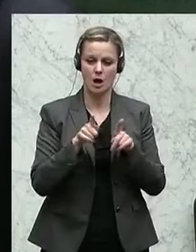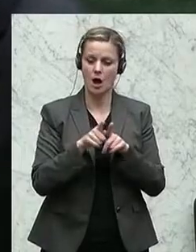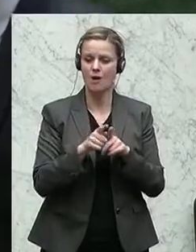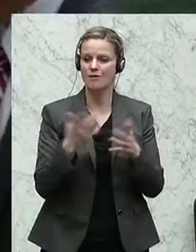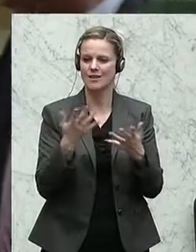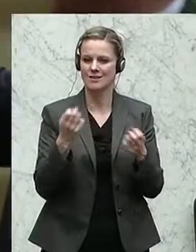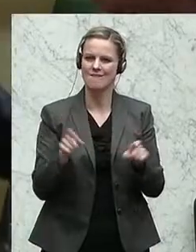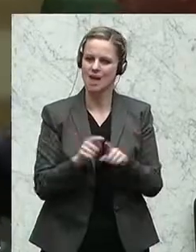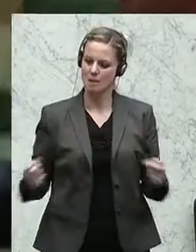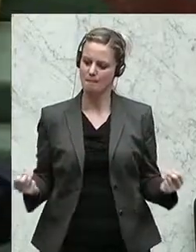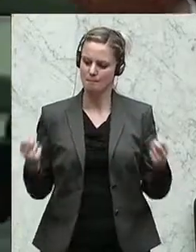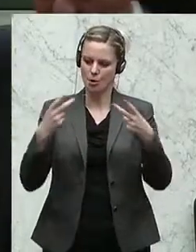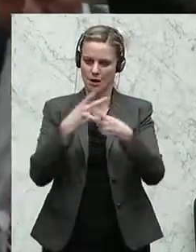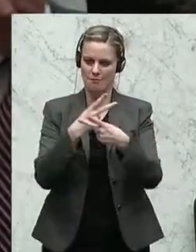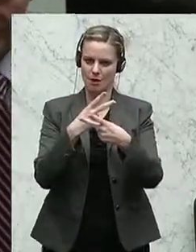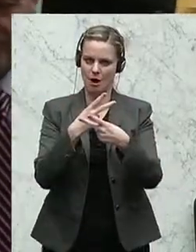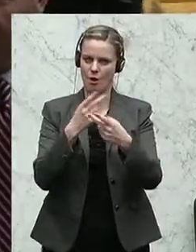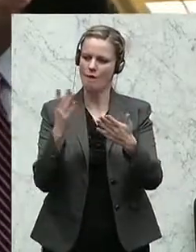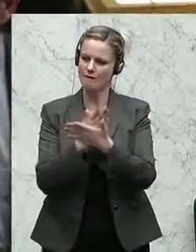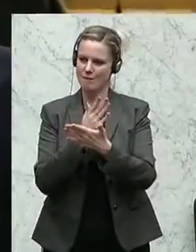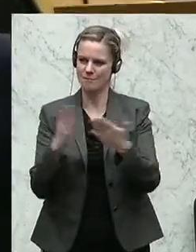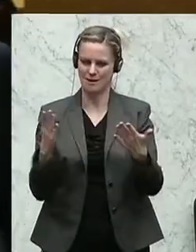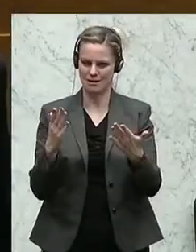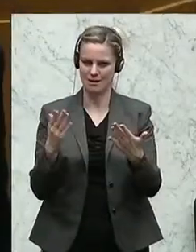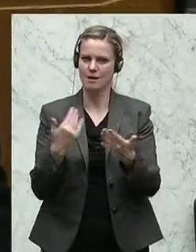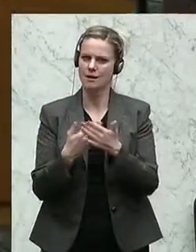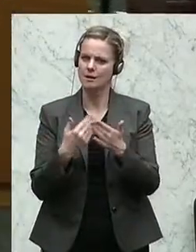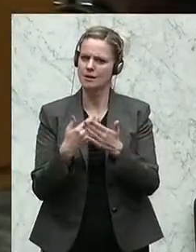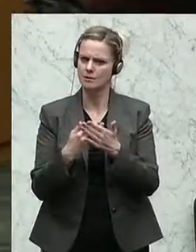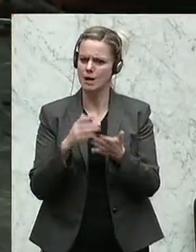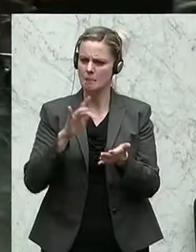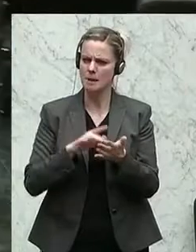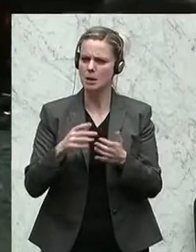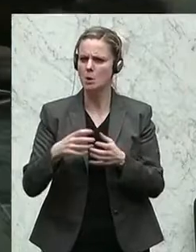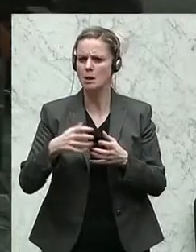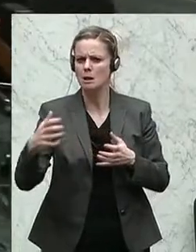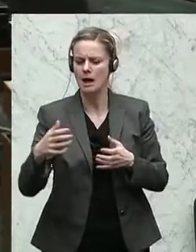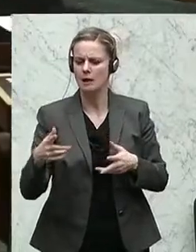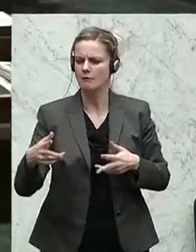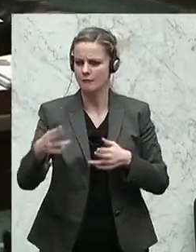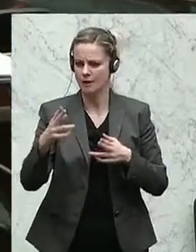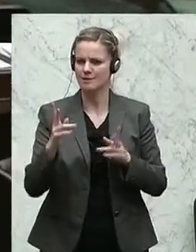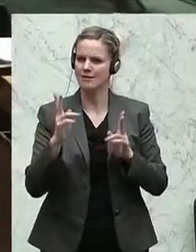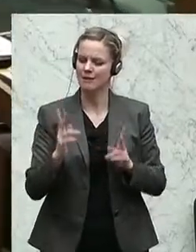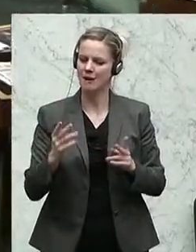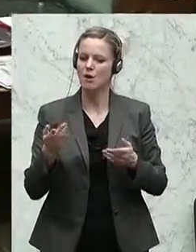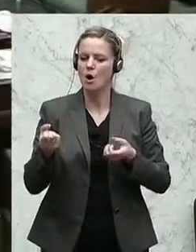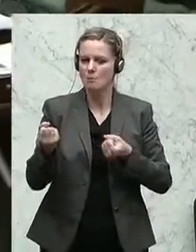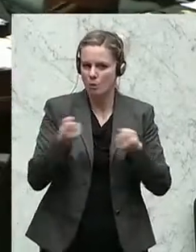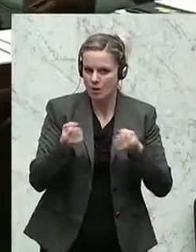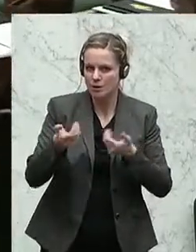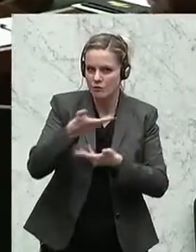Brückenbaufunktion und Mittlerrolle und können mittel- bis langfristig einen wichtigen Beitrag zur Vertiefung der politischen,